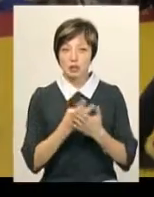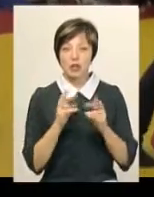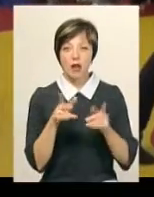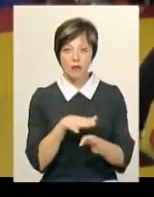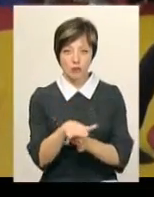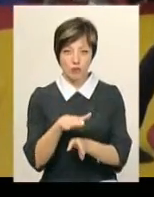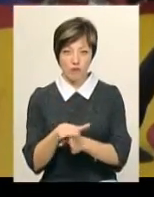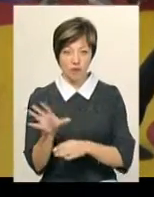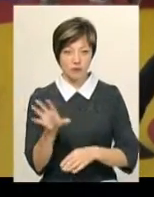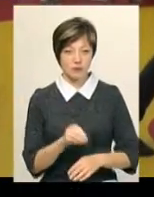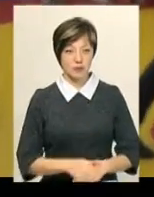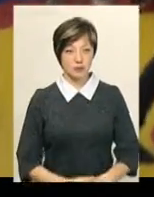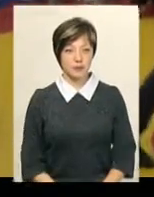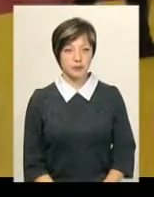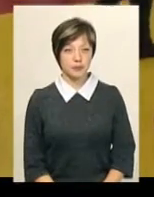як це відбувалося.